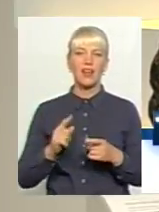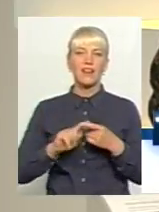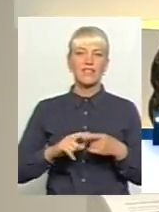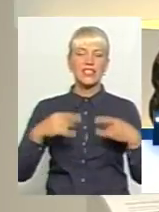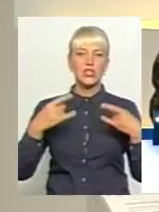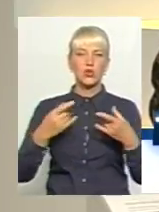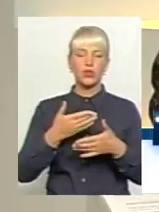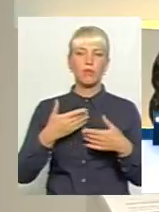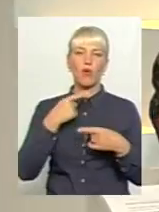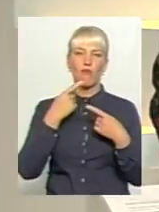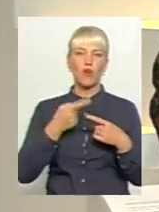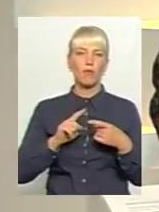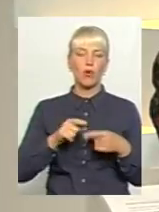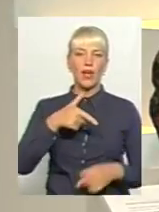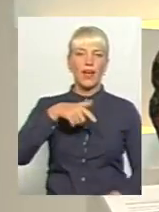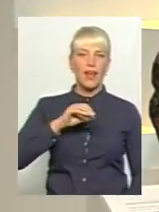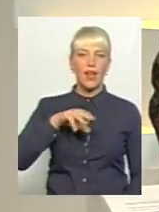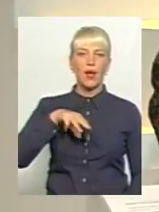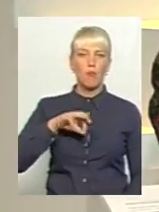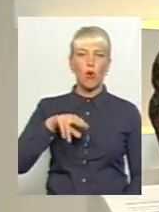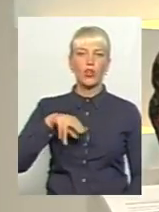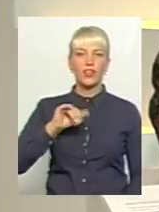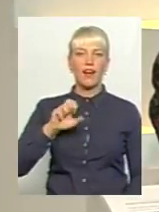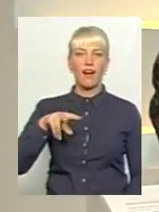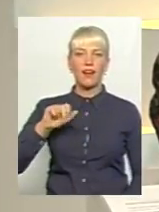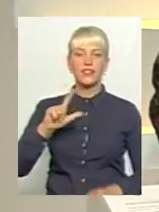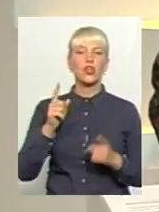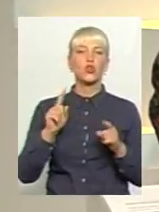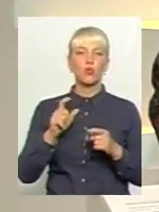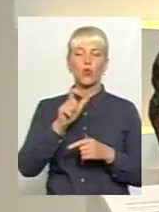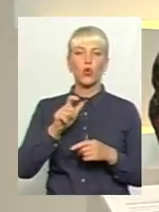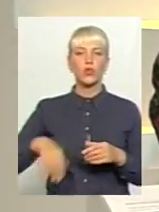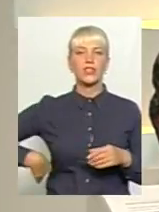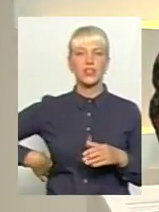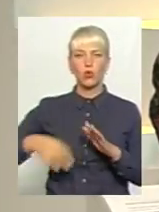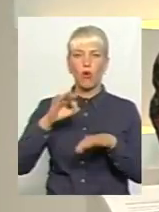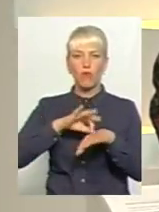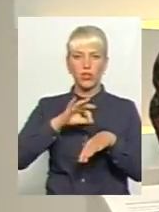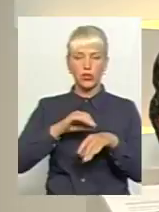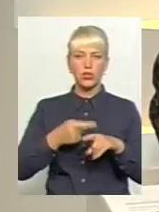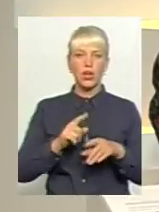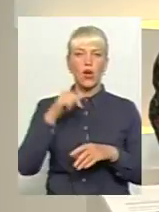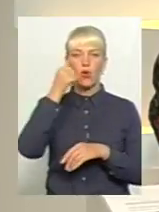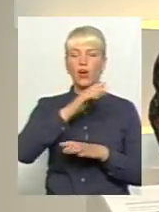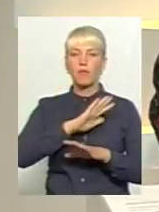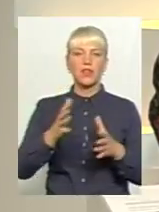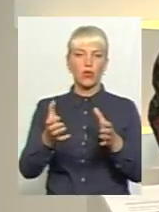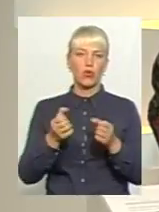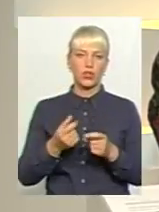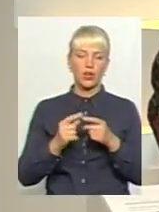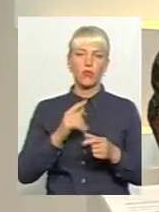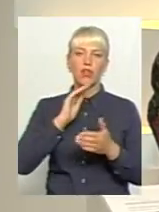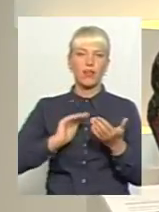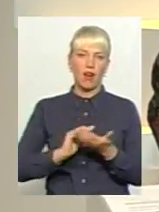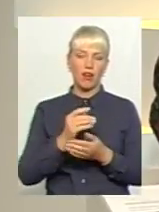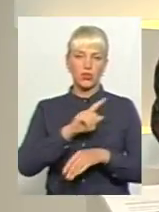цій студії сьогодні говоримо про гемодіаліз. Чому люди із нирковою недостатністю роками не отримують якісного лікування, та хто за це